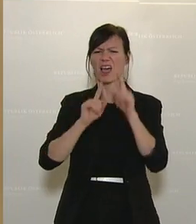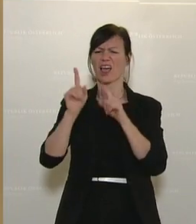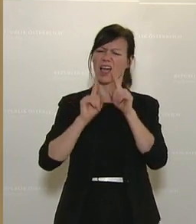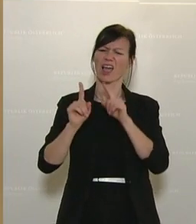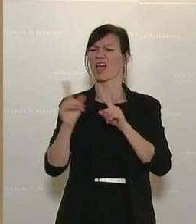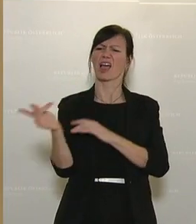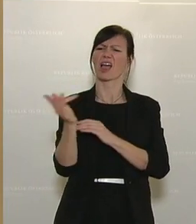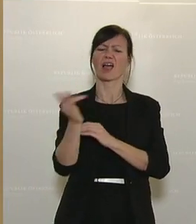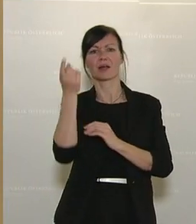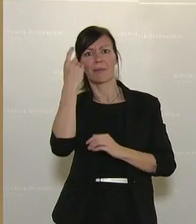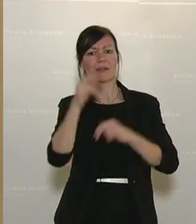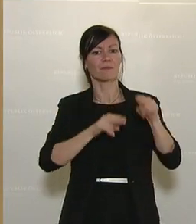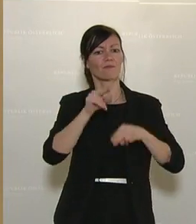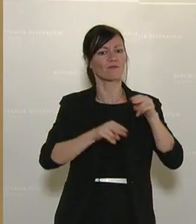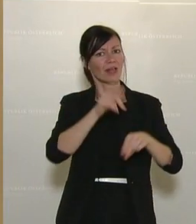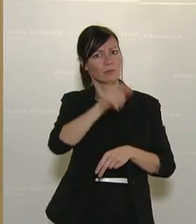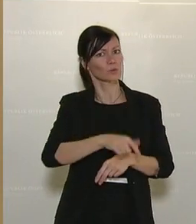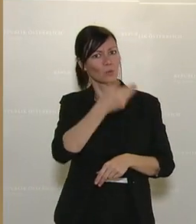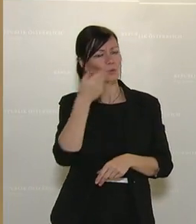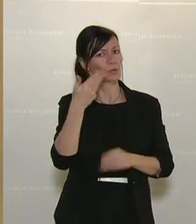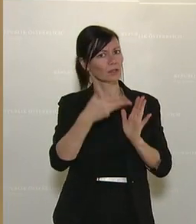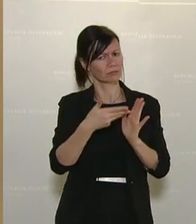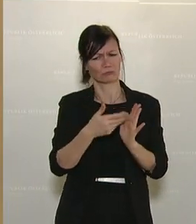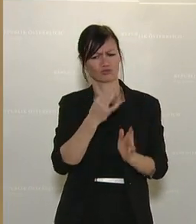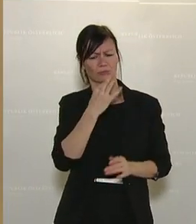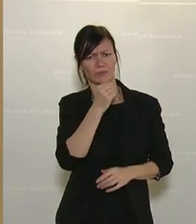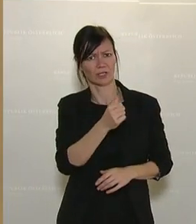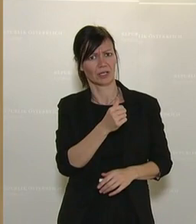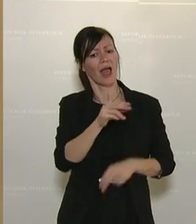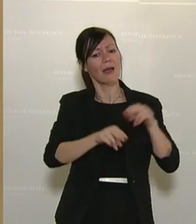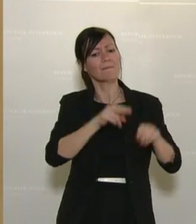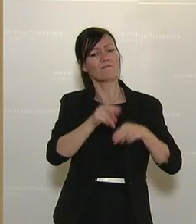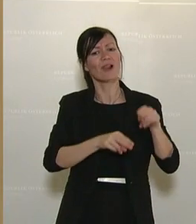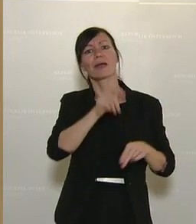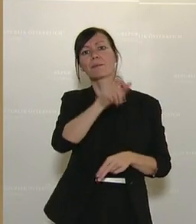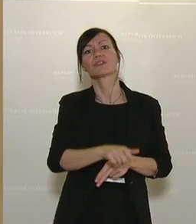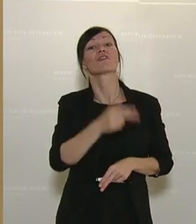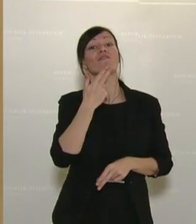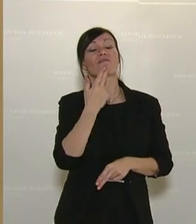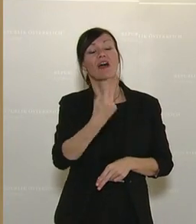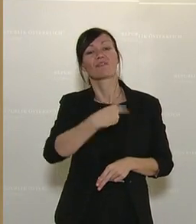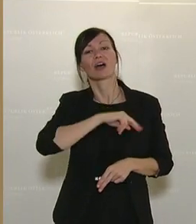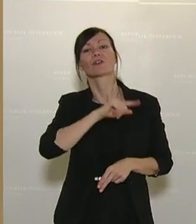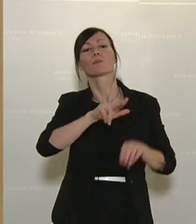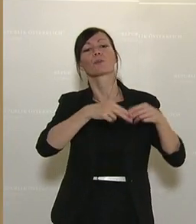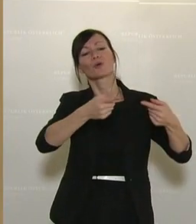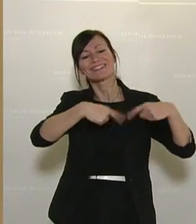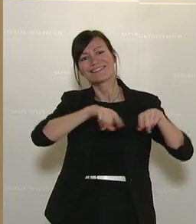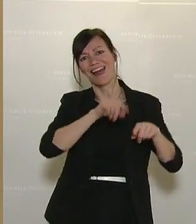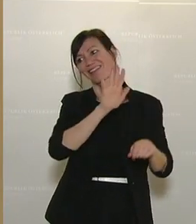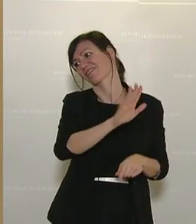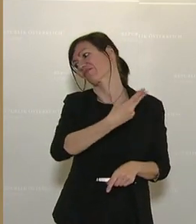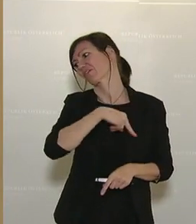Pflegepersonal wird nicht getestet. Zum einen ist das Pflegepersonal Zuständigkeit in den Ländern. Und natürlich werden die schon über viele Wochen